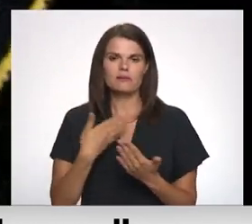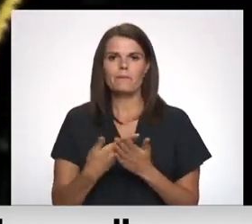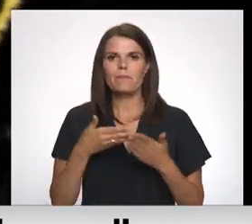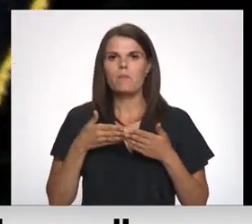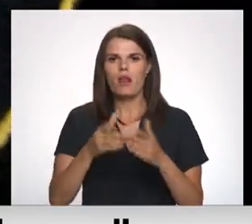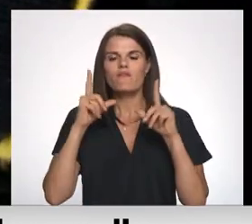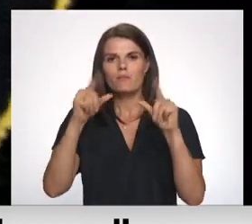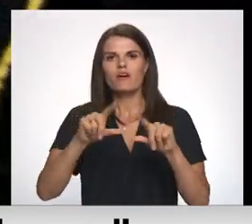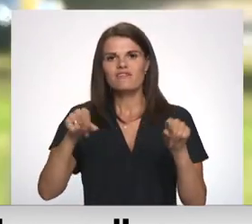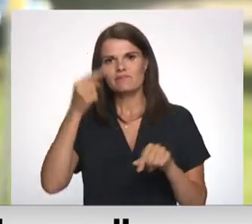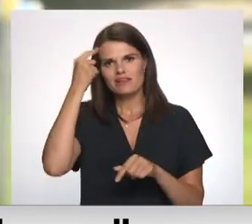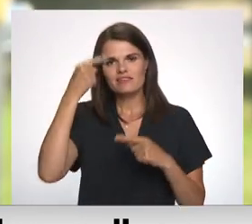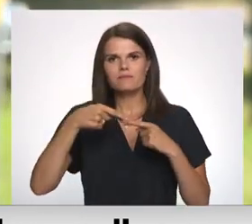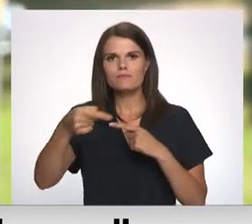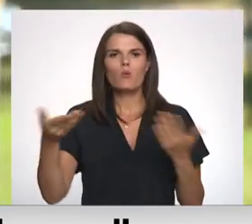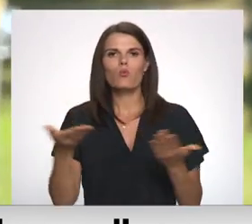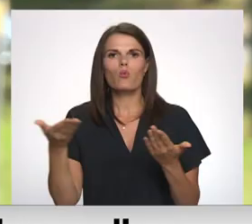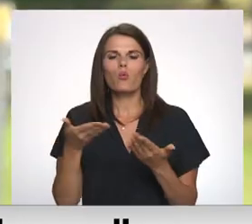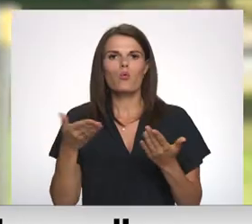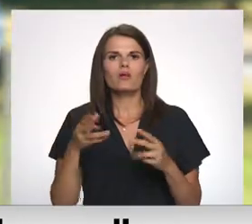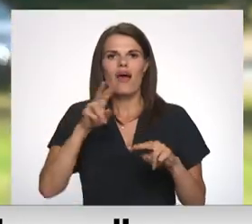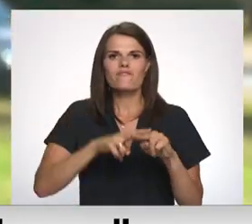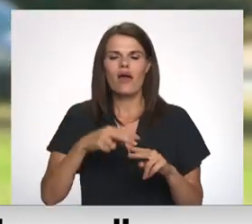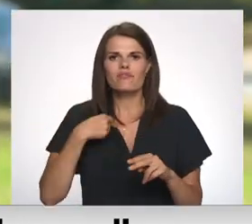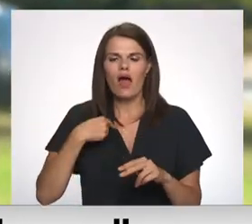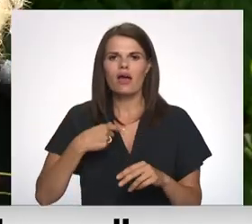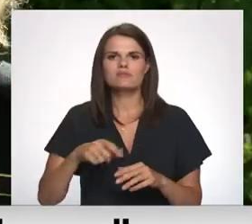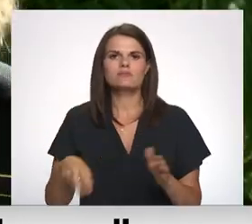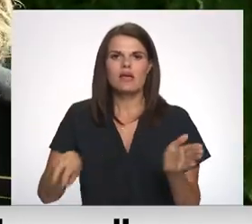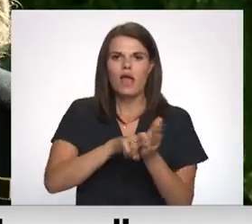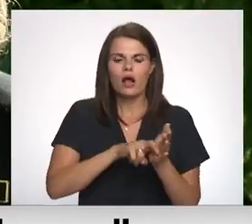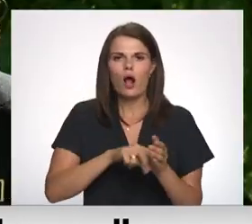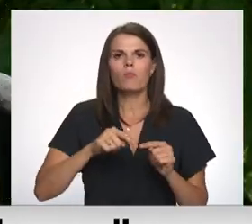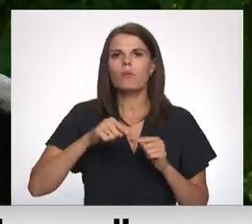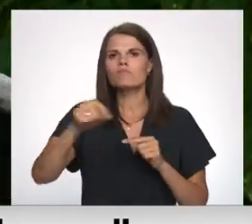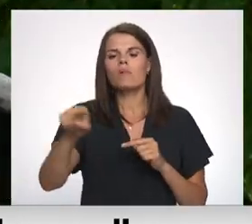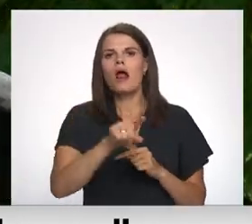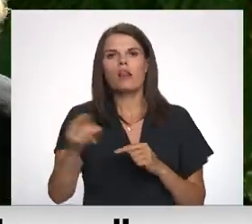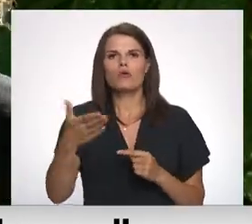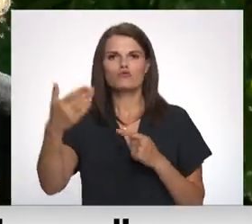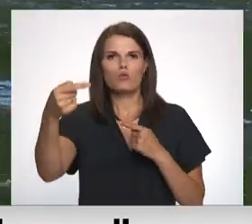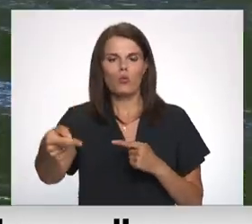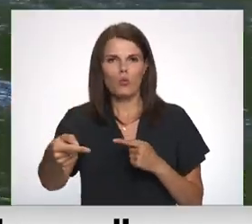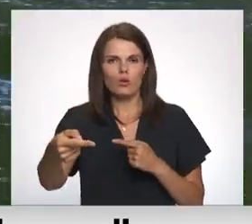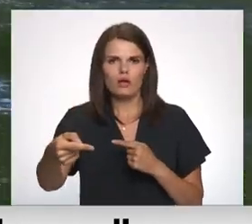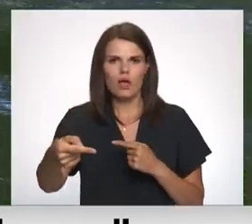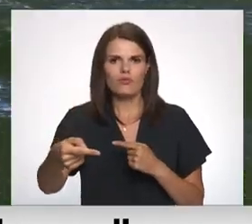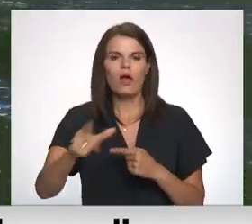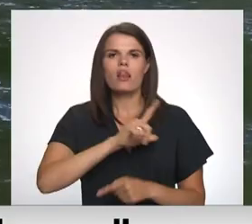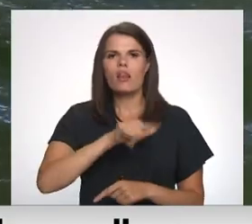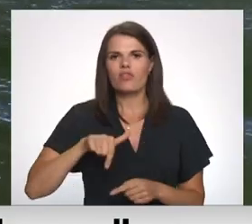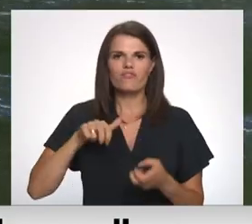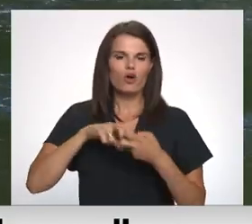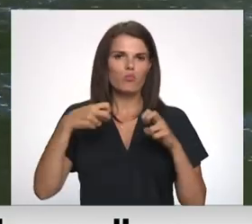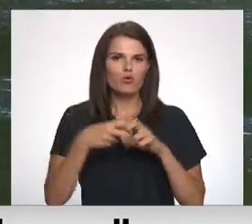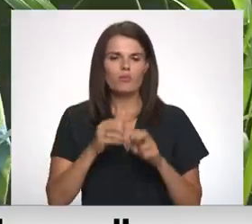laivojam, tad vismaz zinā to posmu, kurā vietā es iekāpu gaujā laivā. Līdz kurienai man plānotas ir aizlaivot. Latvijā